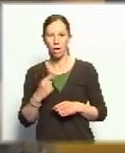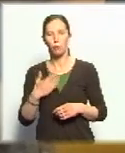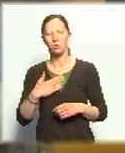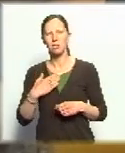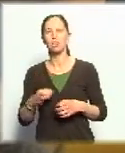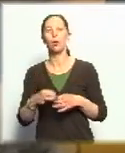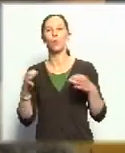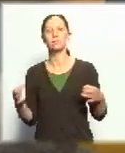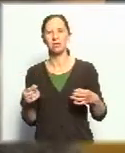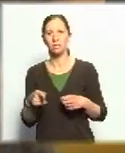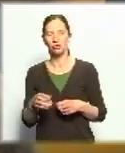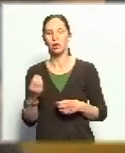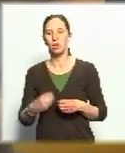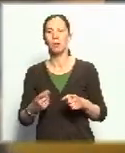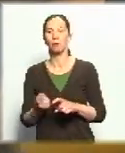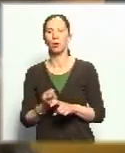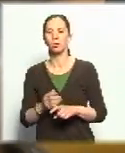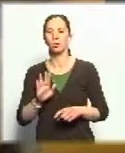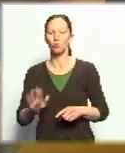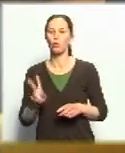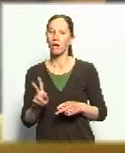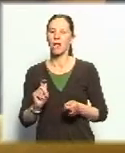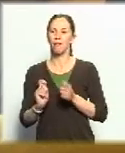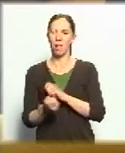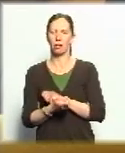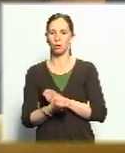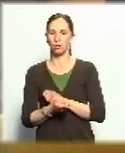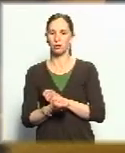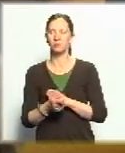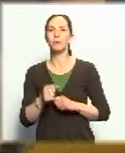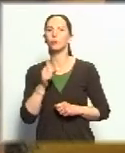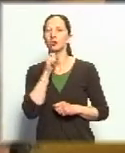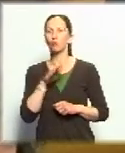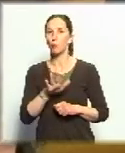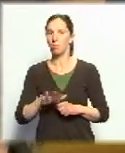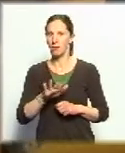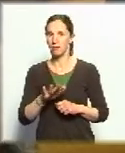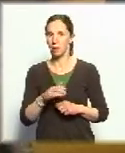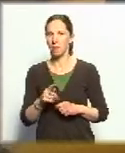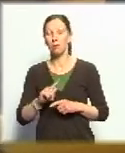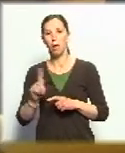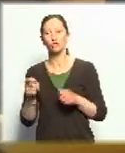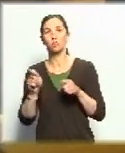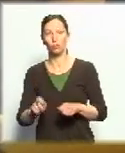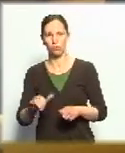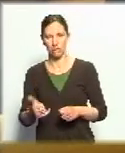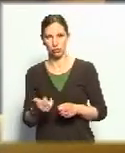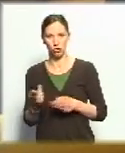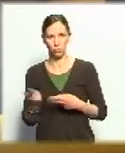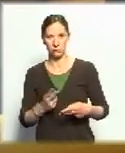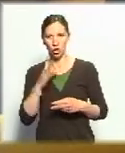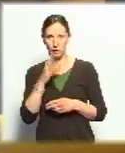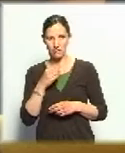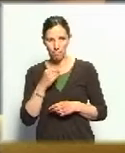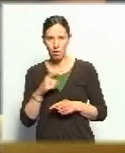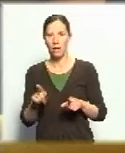a politikusoknak változniuk kell. Somogy megyében azonban még egy döntést hoztak az emberek. Úgy döntöttek, hogy az